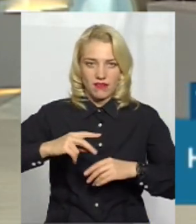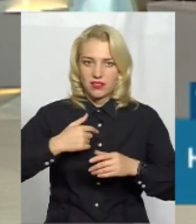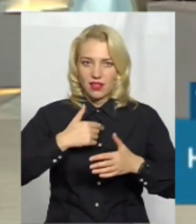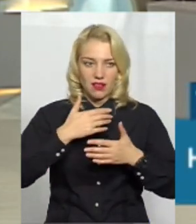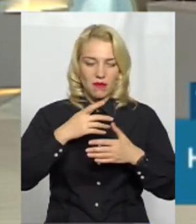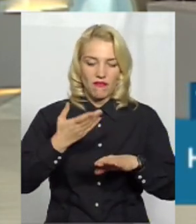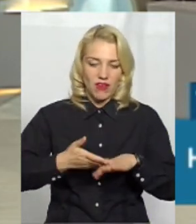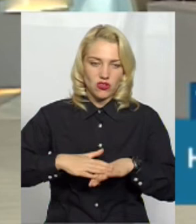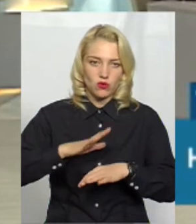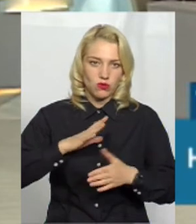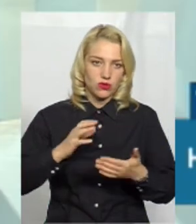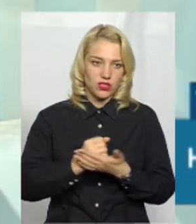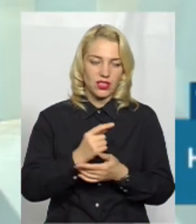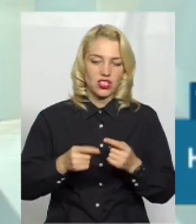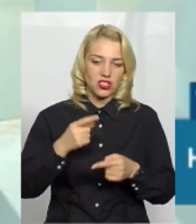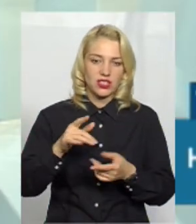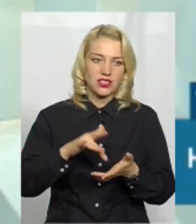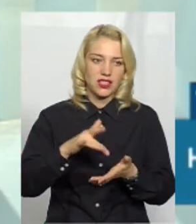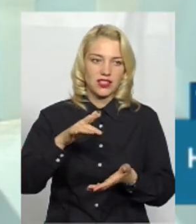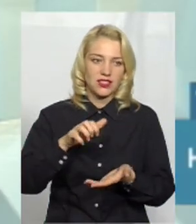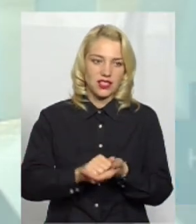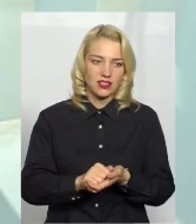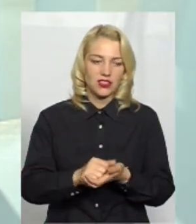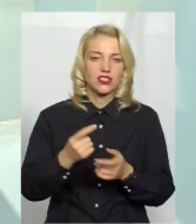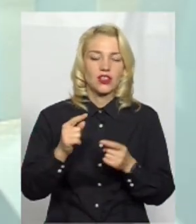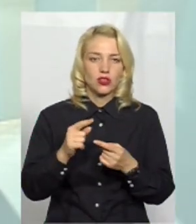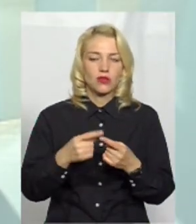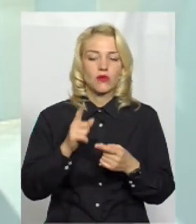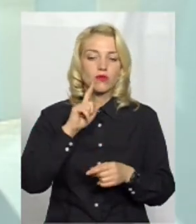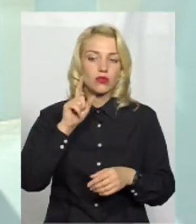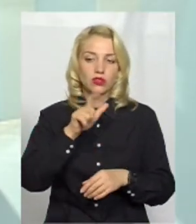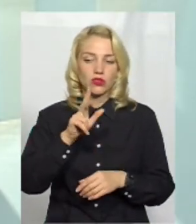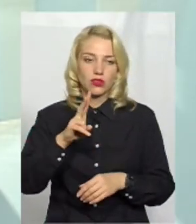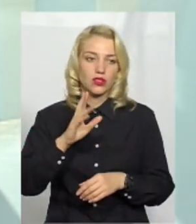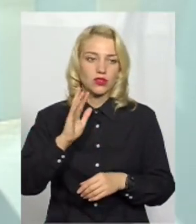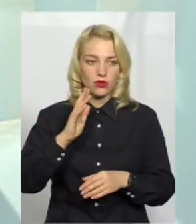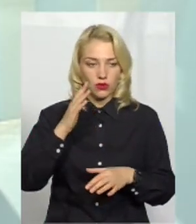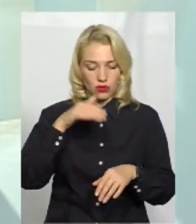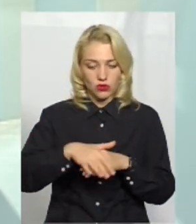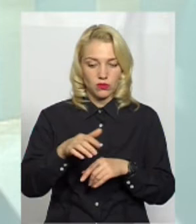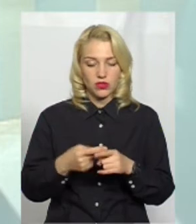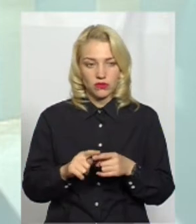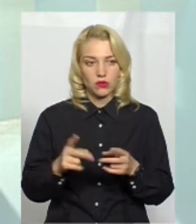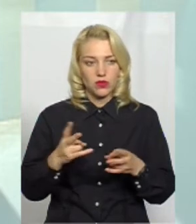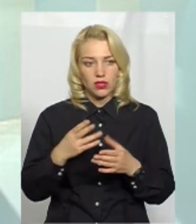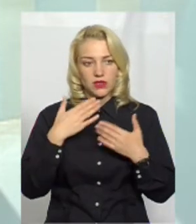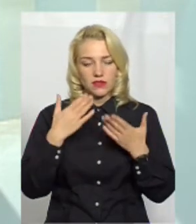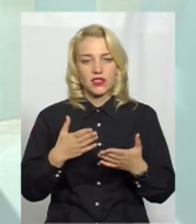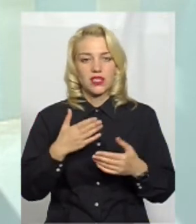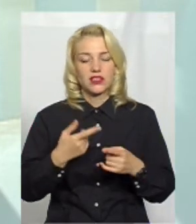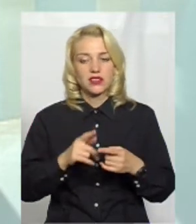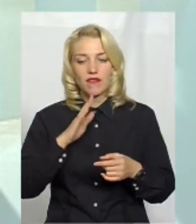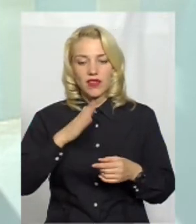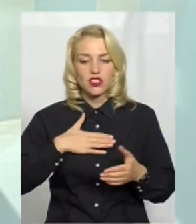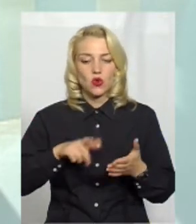важко було найти. через центр зайнятості, і все. Тобто, якщо молоді люди є, які в цьому розуміються, напевне, треба звертатись у наші комунальні